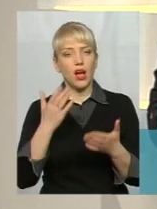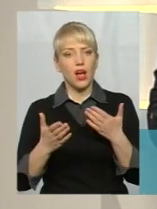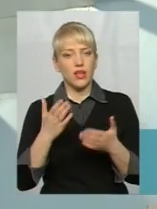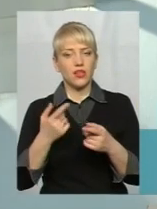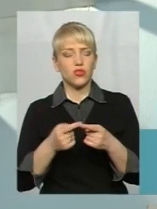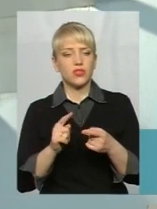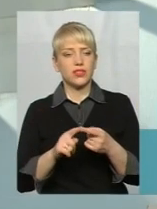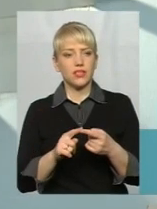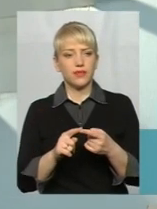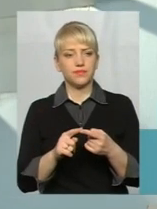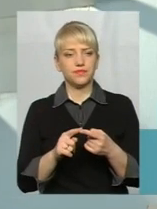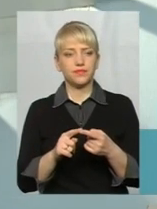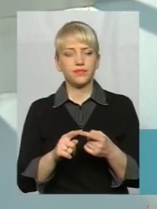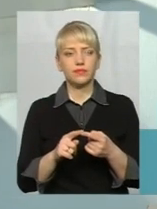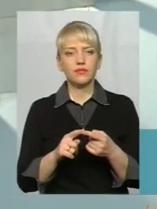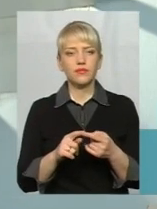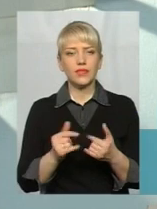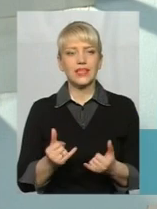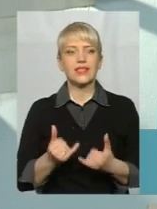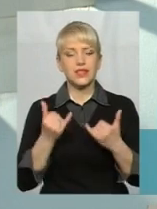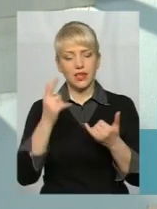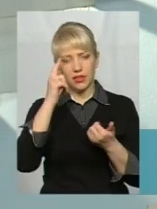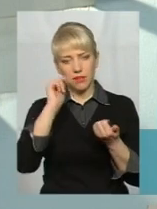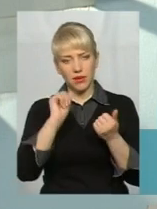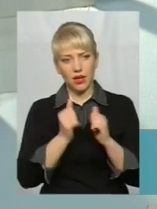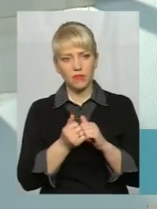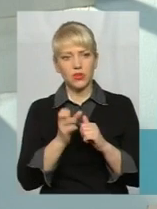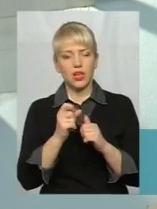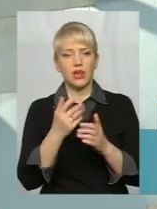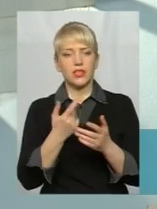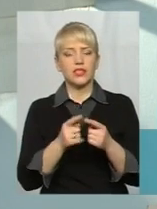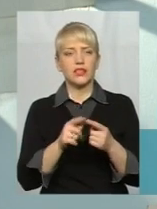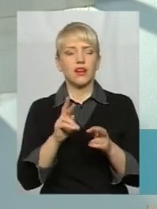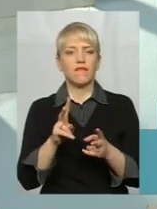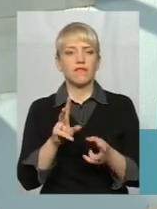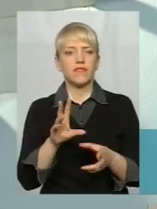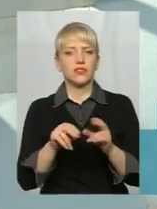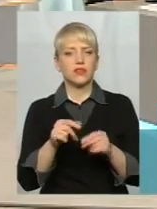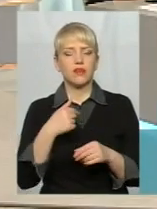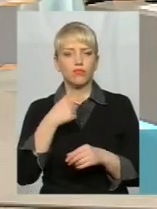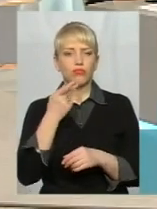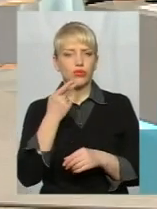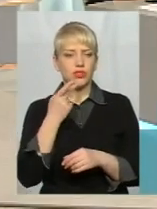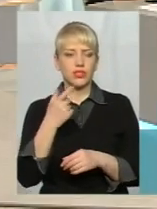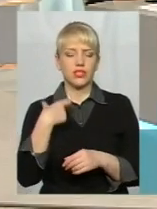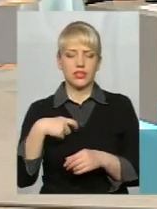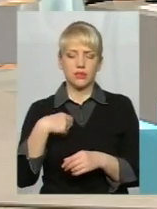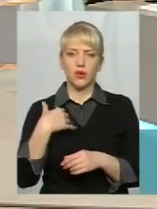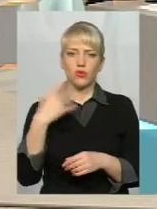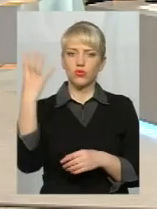межі отакого заради пам'яті, а переходить у межі того, що я постійно хочу себе